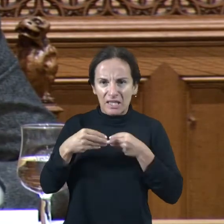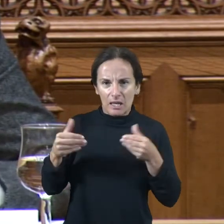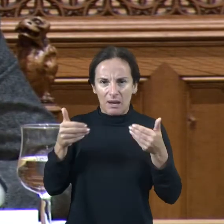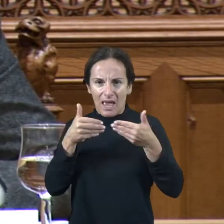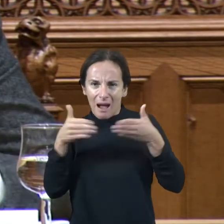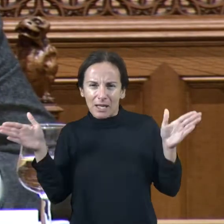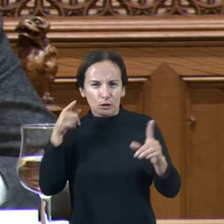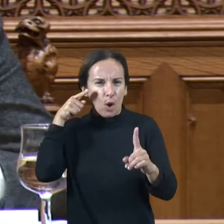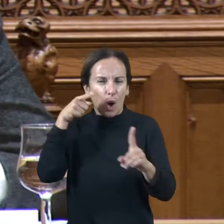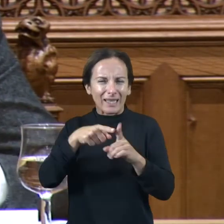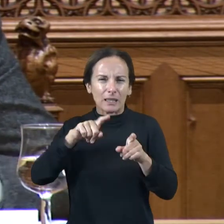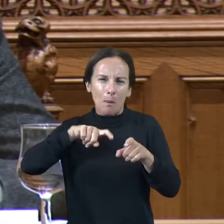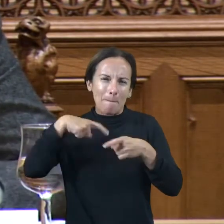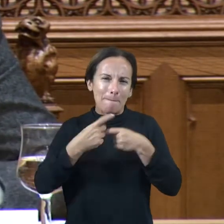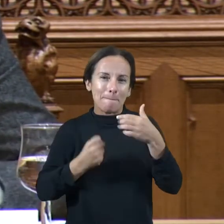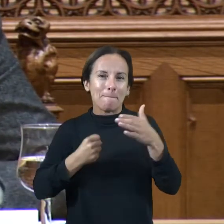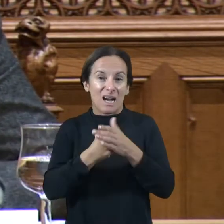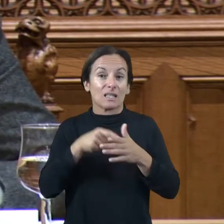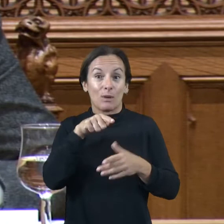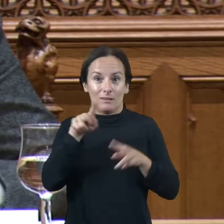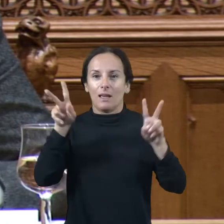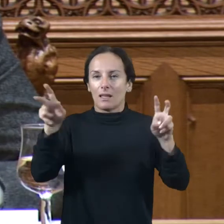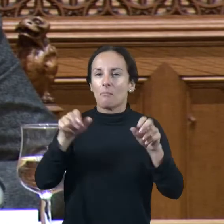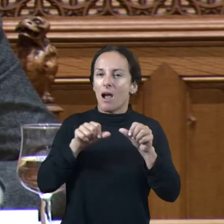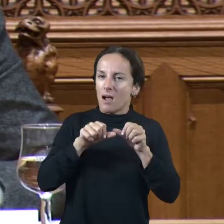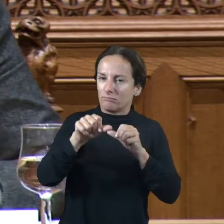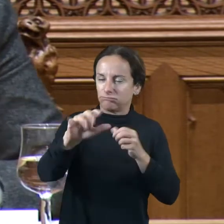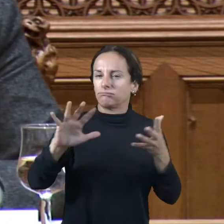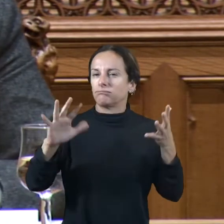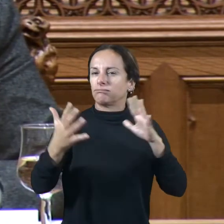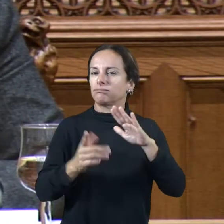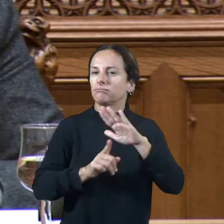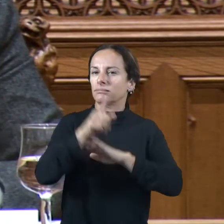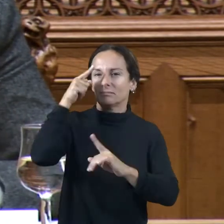participació possible o sigui que anirem cresquent amb aquest consell